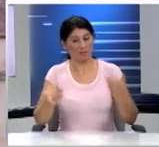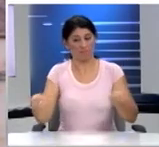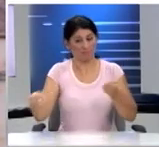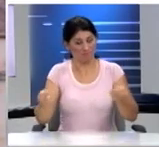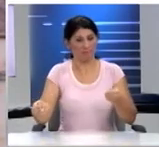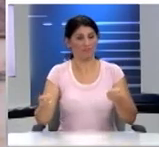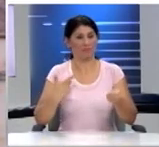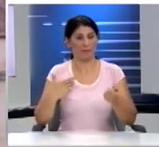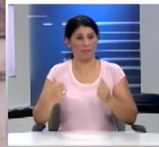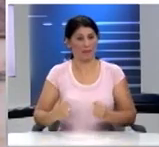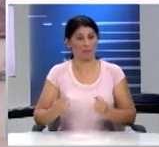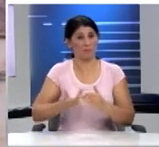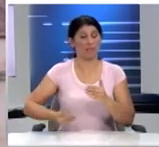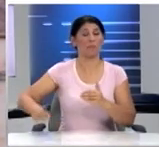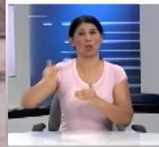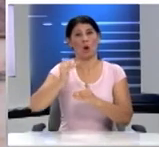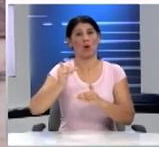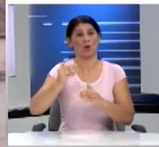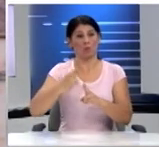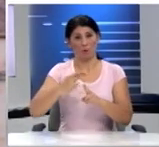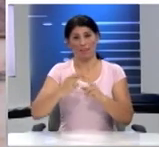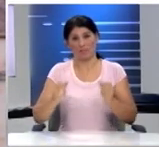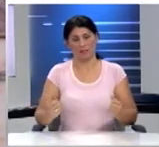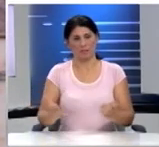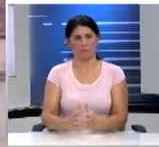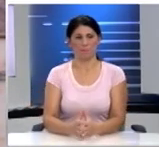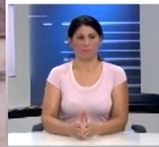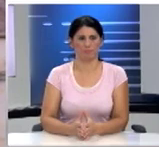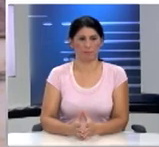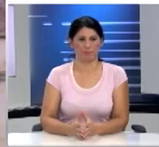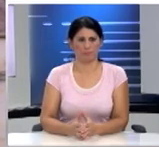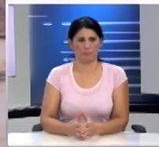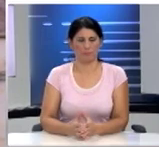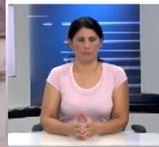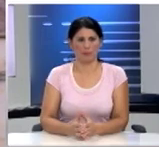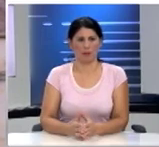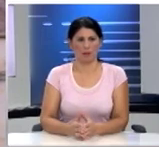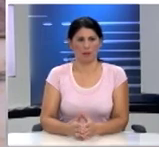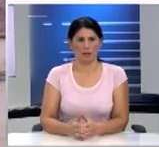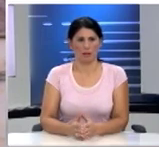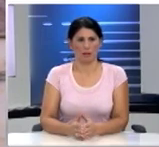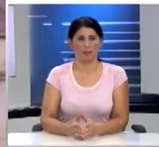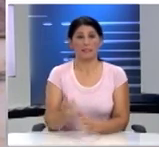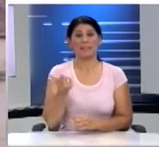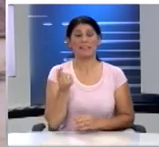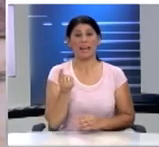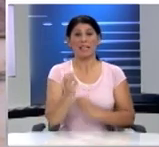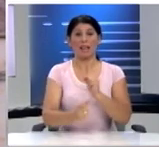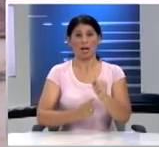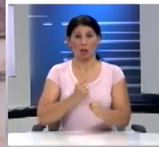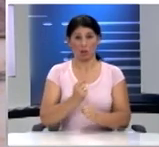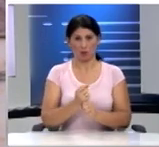θέσεις Και ακόμη σπουδαιότερες Προσέξτε Τα λίγα χρόνια